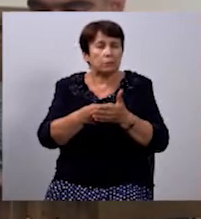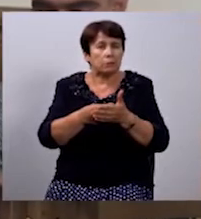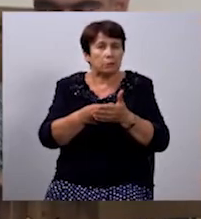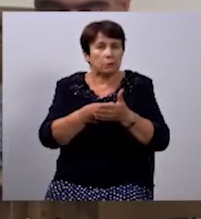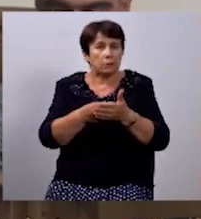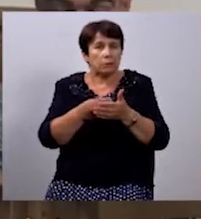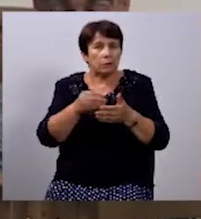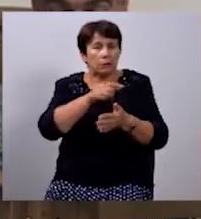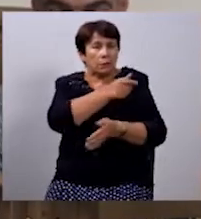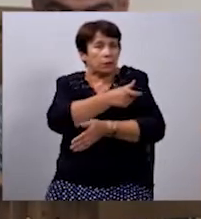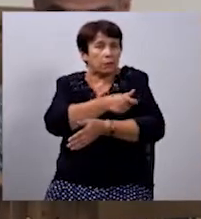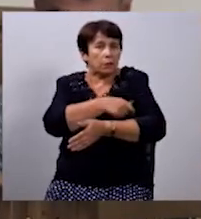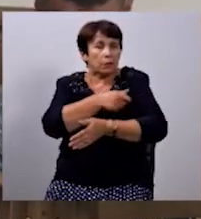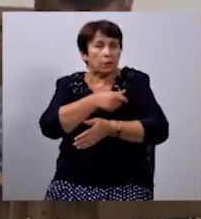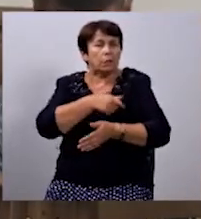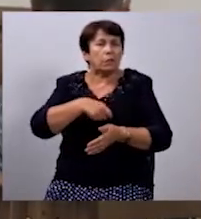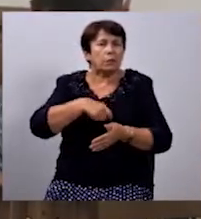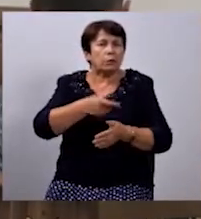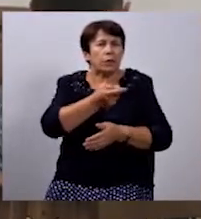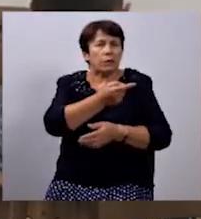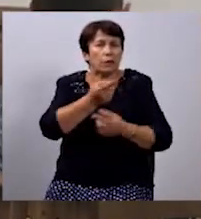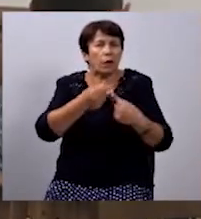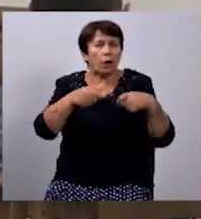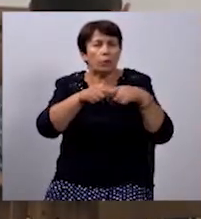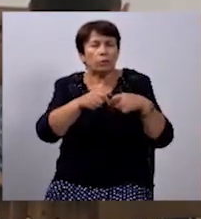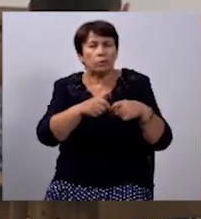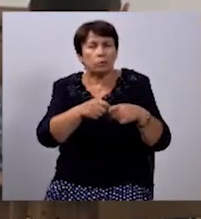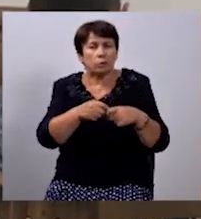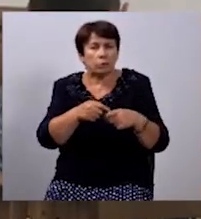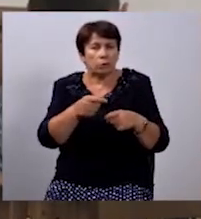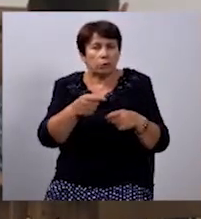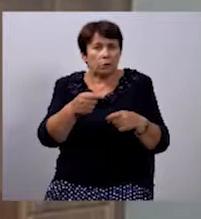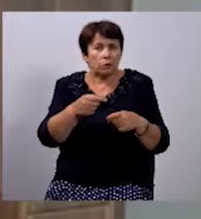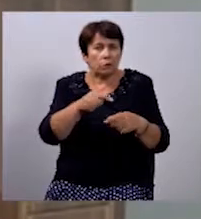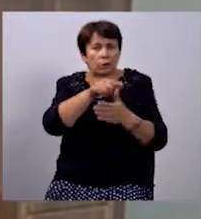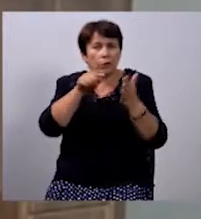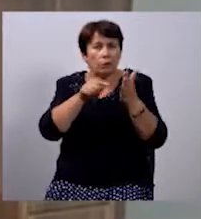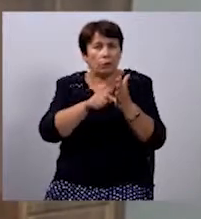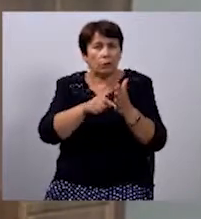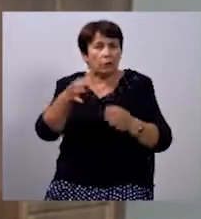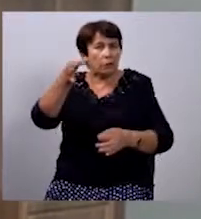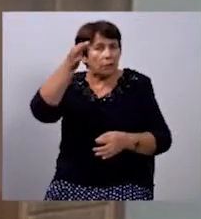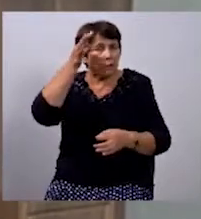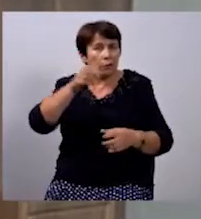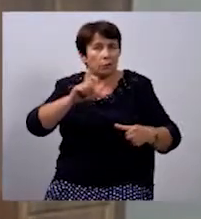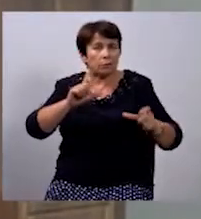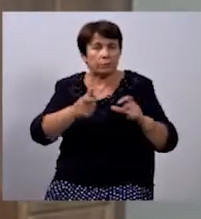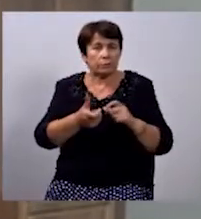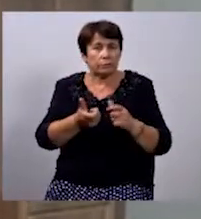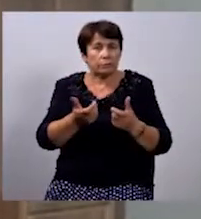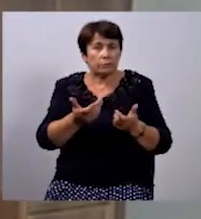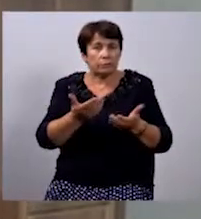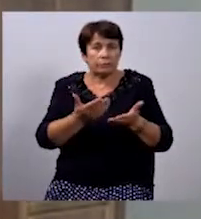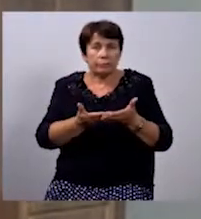депутатами обласної ради з значною перерозподілу ми частково зможемо вироблювати питання. Нам важко звернутися до горі місцевих рад,